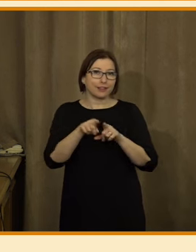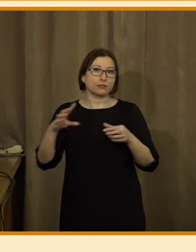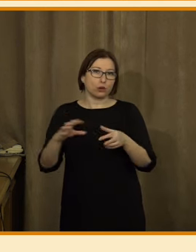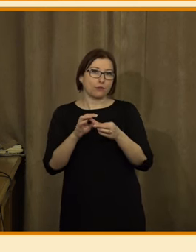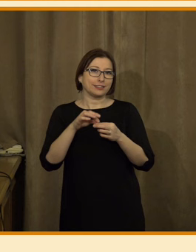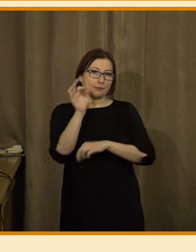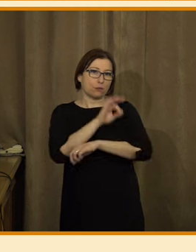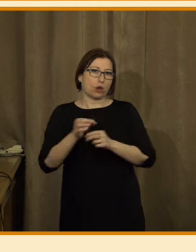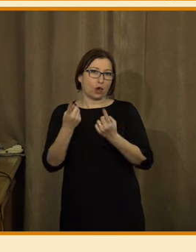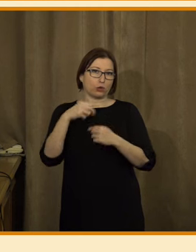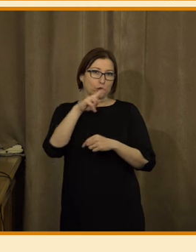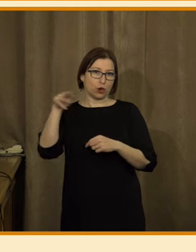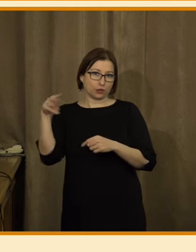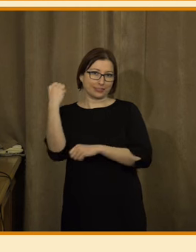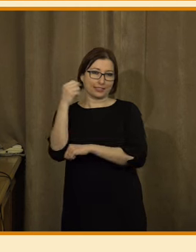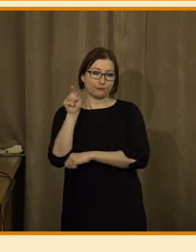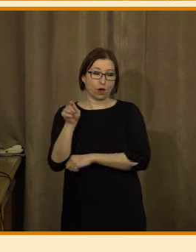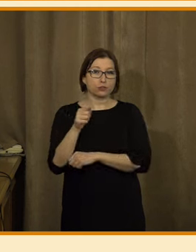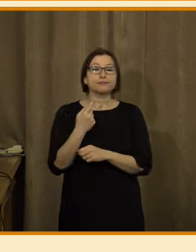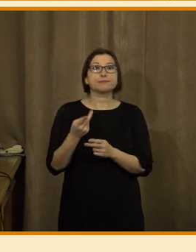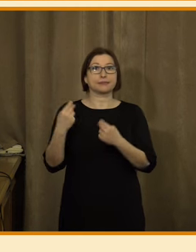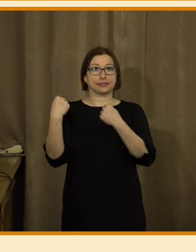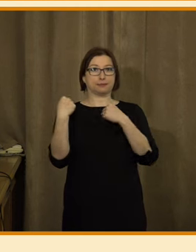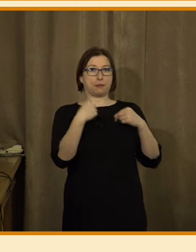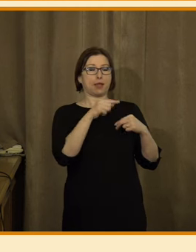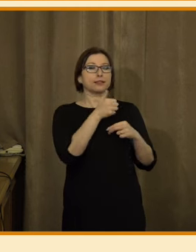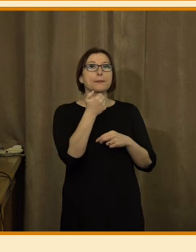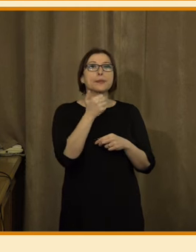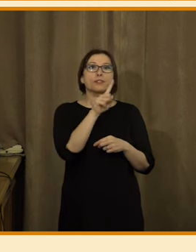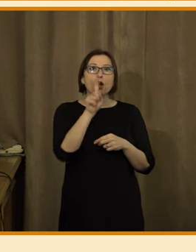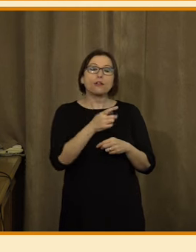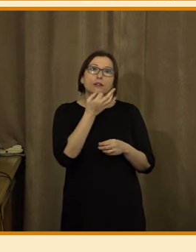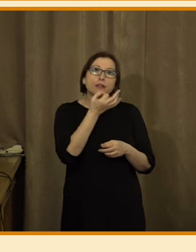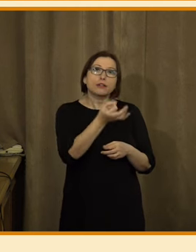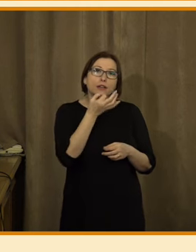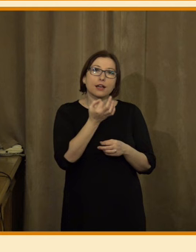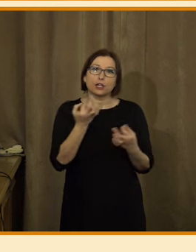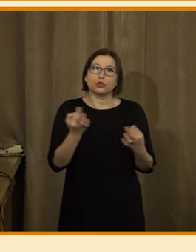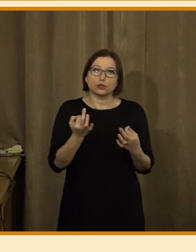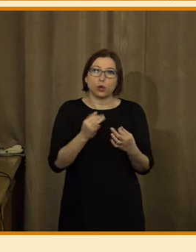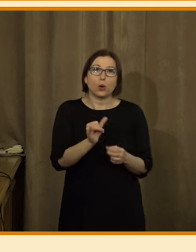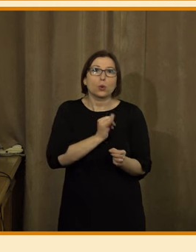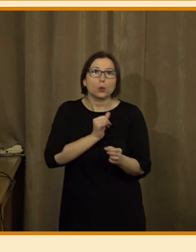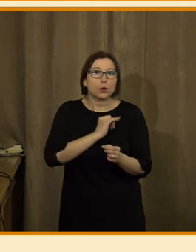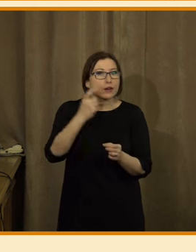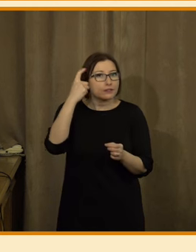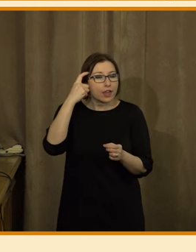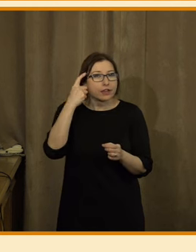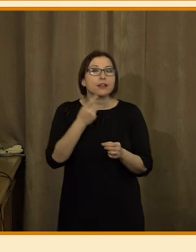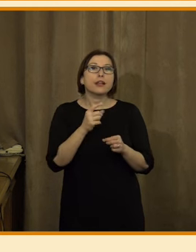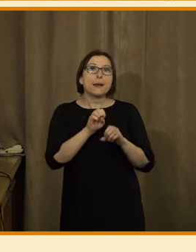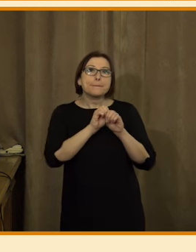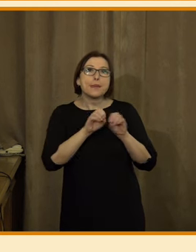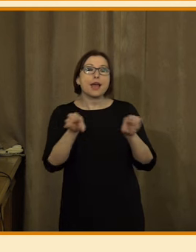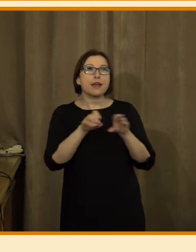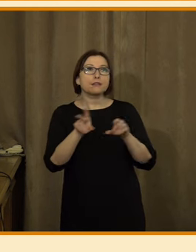Když začnu těmi prvními otázkami, tam jsme se snažili zjistit mediální